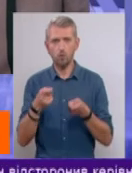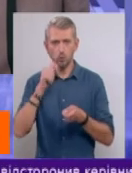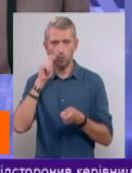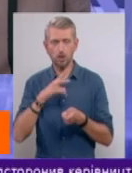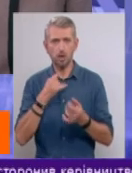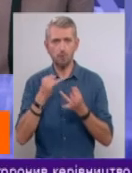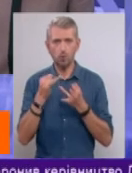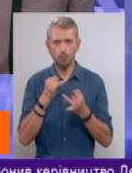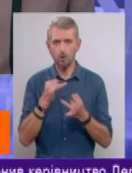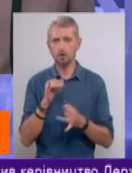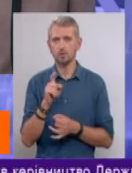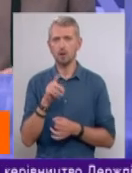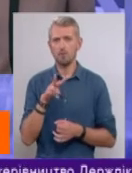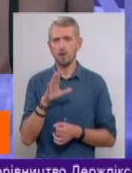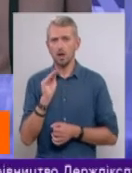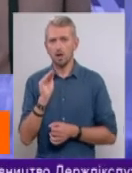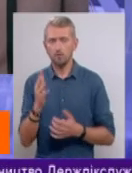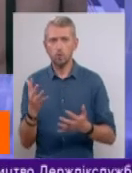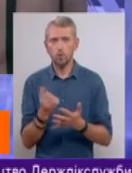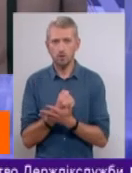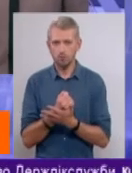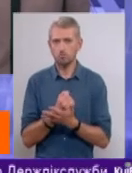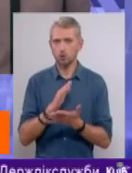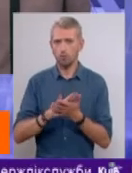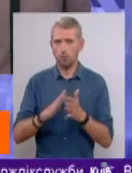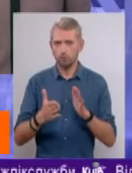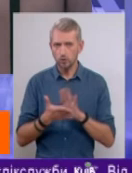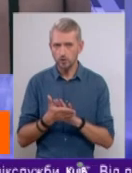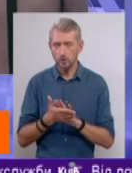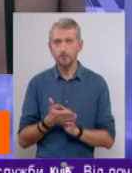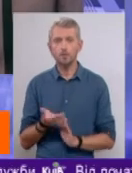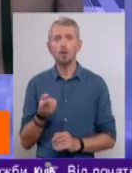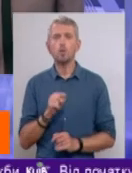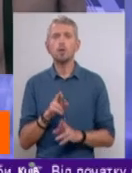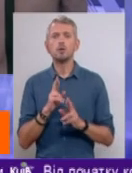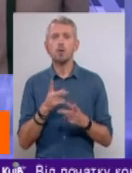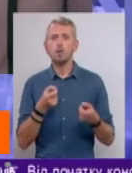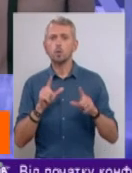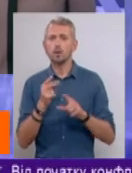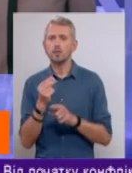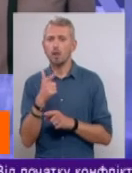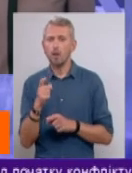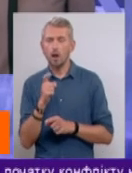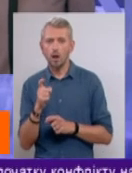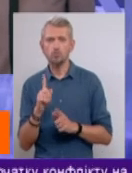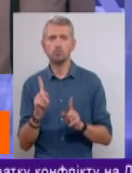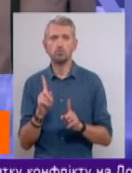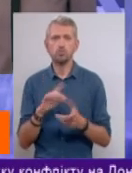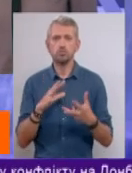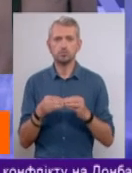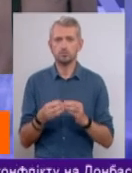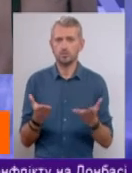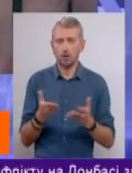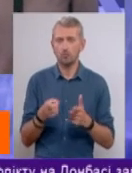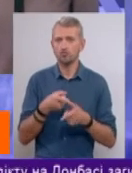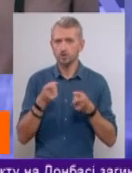переговорах із Міжнародним валютним фондом досяг принципової домовленості. Тож, як зросте ціна на газ і чим це нам загрожує? І